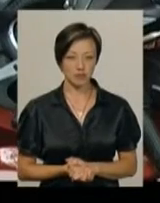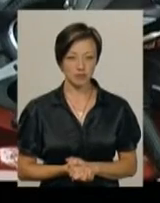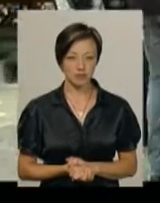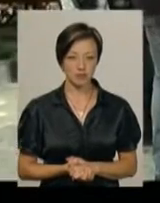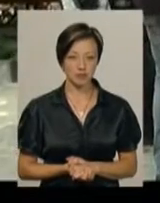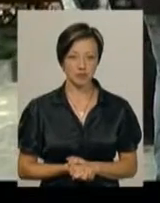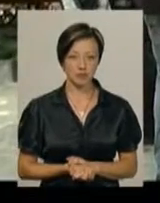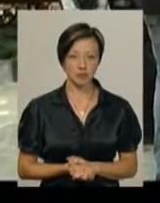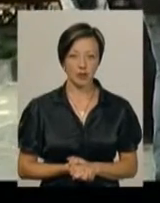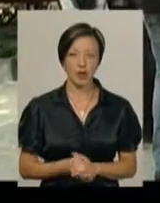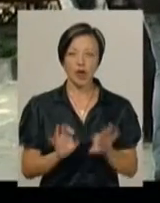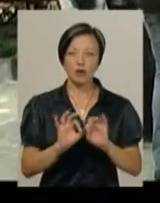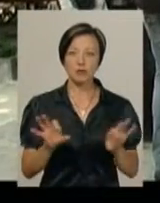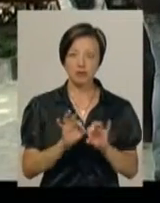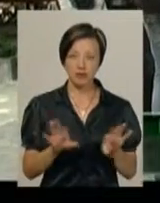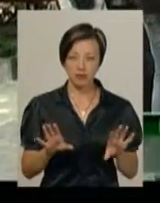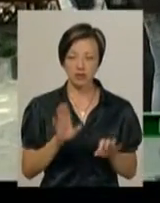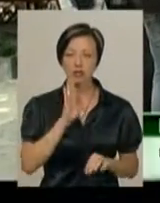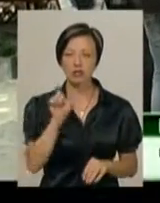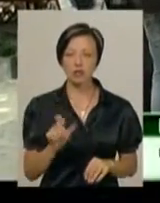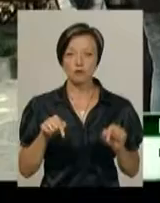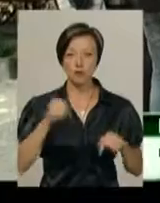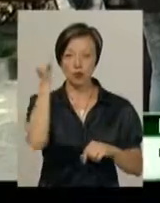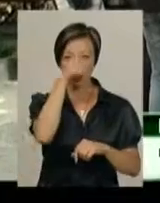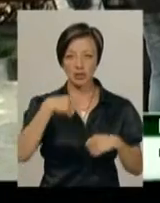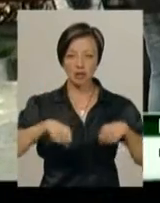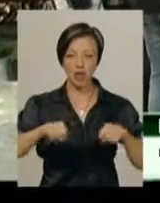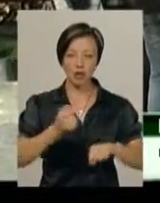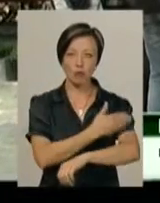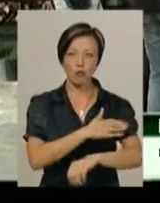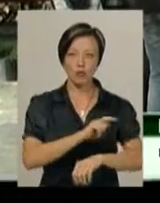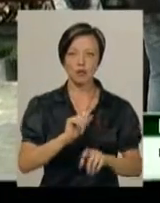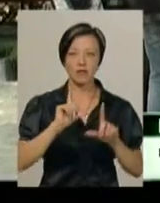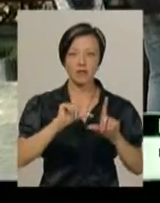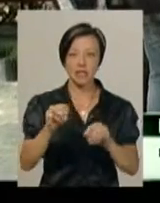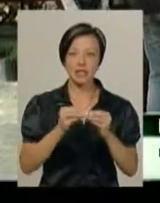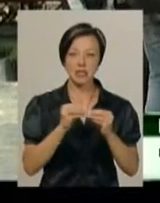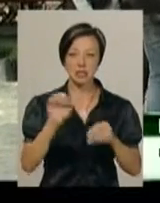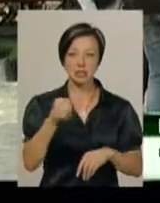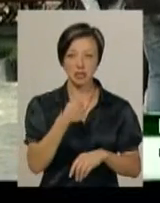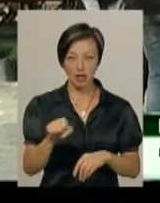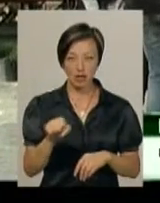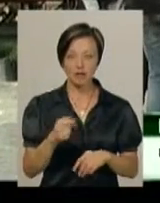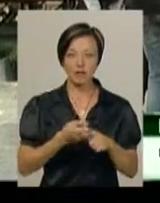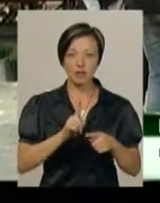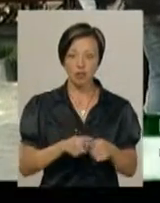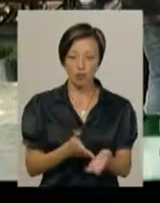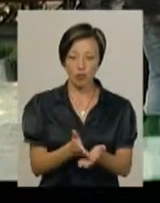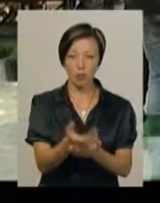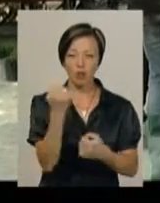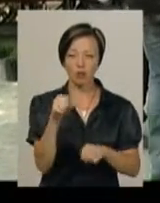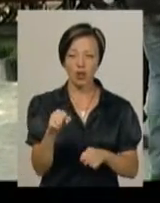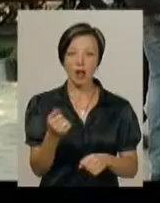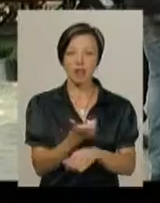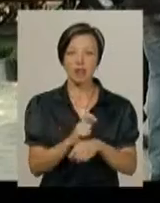з поляками. Як розповіла Катаржина Врублевська, цьогоріч байкери з Польщі вирушили 10 серпня. У Катинському рейді вони подолали